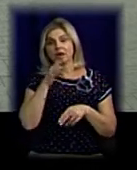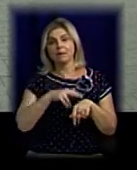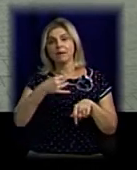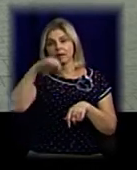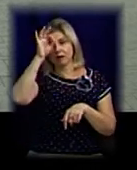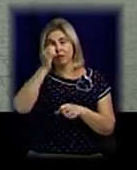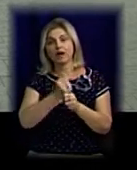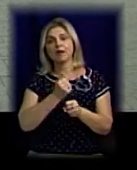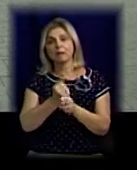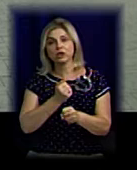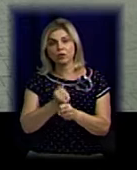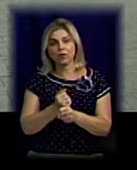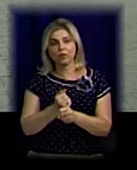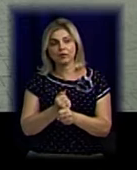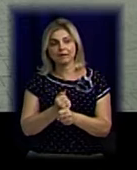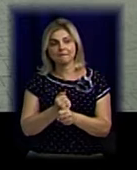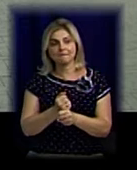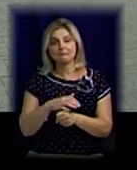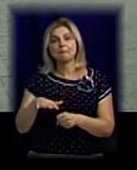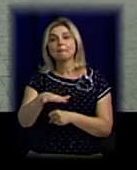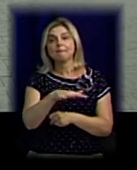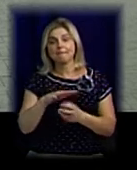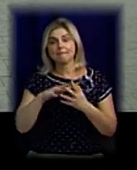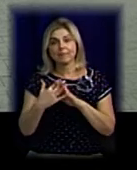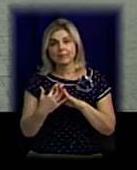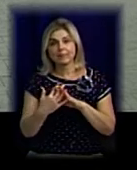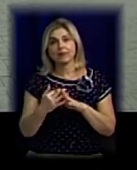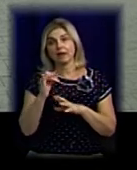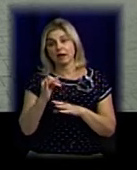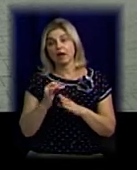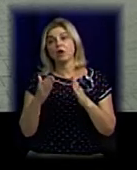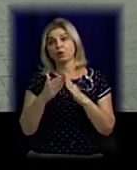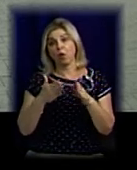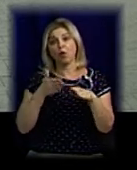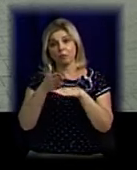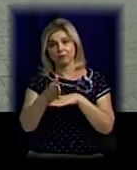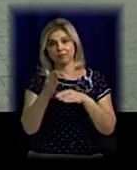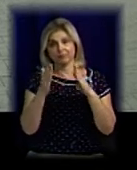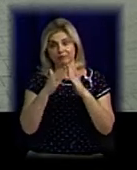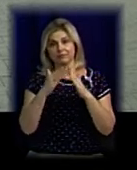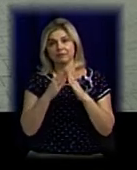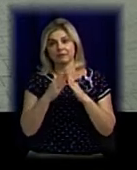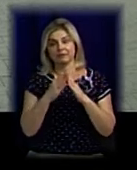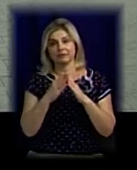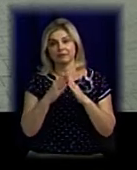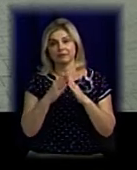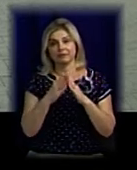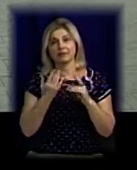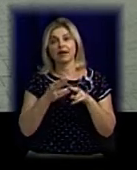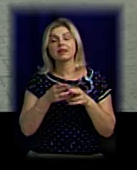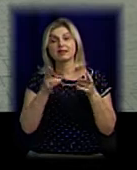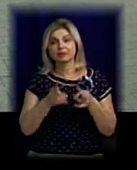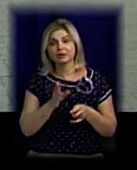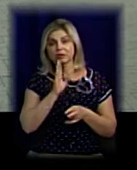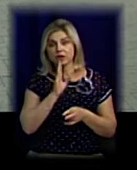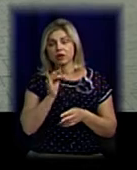відпрацьовували територію селища та зайшли до будівлі потерпілої